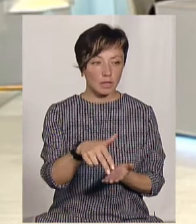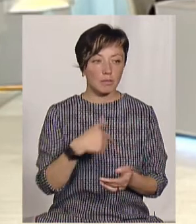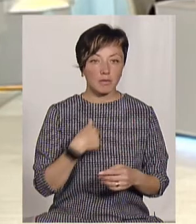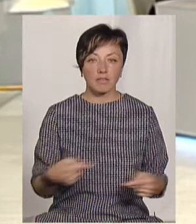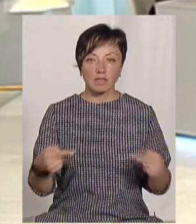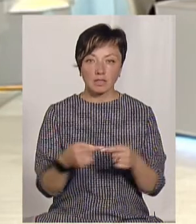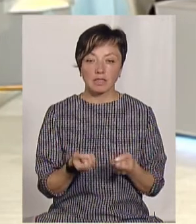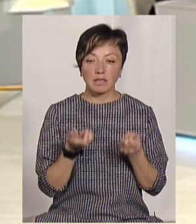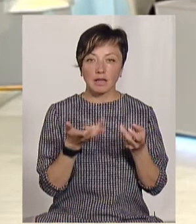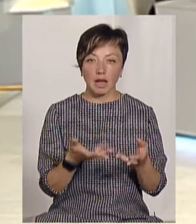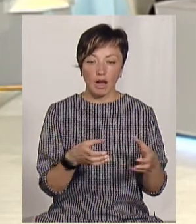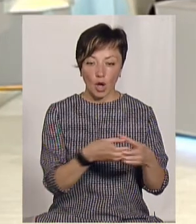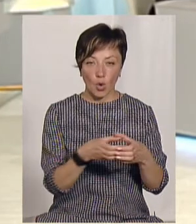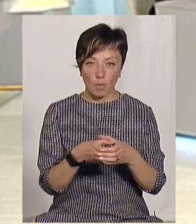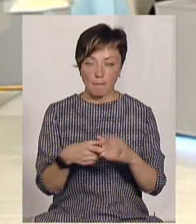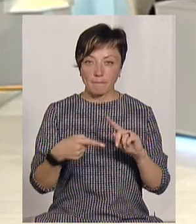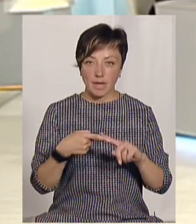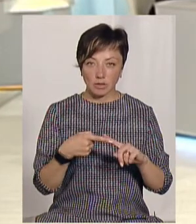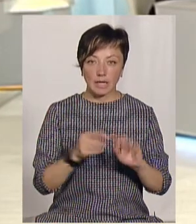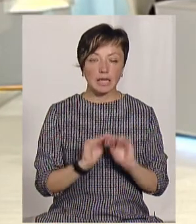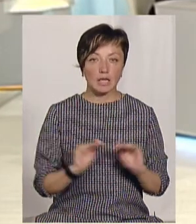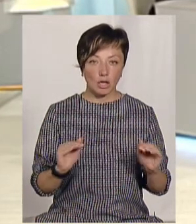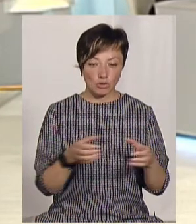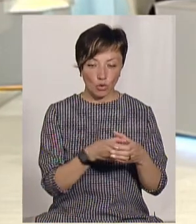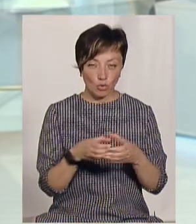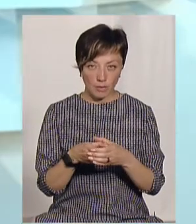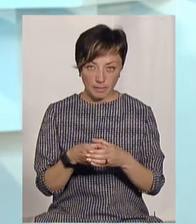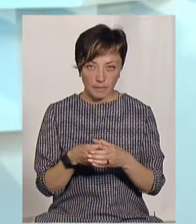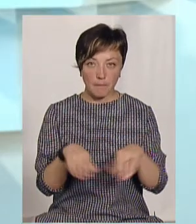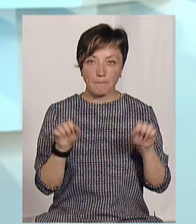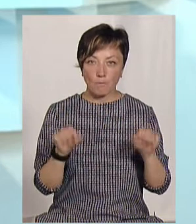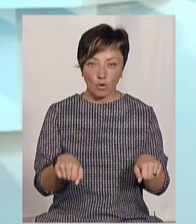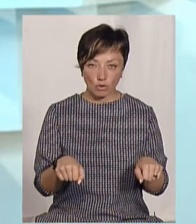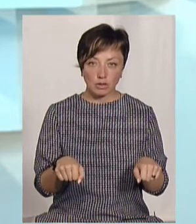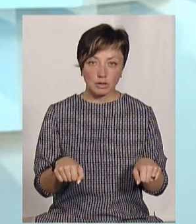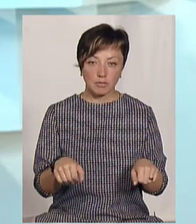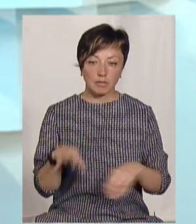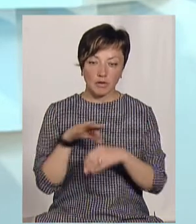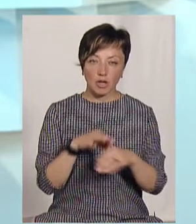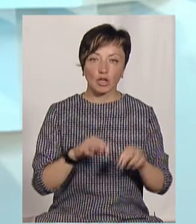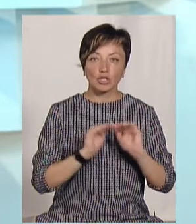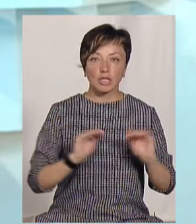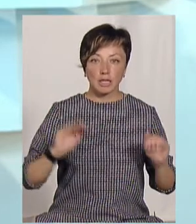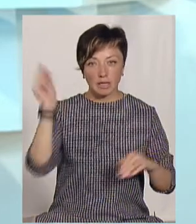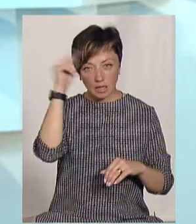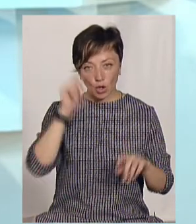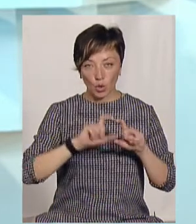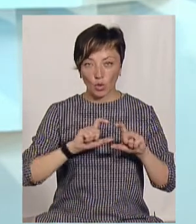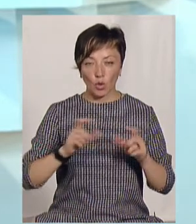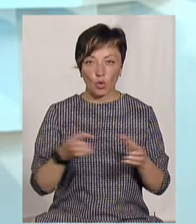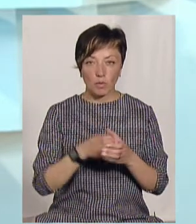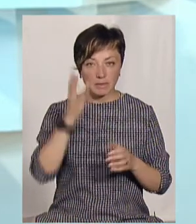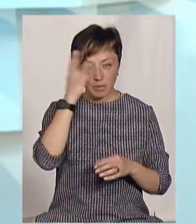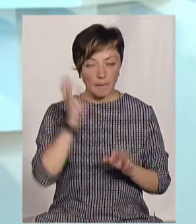Ми визначили декілька цільових груп. Перша – це дитячі групи. Можна возити шкільні групи з Хмельницького. Прекрасна